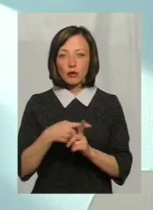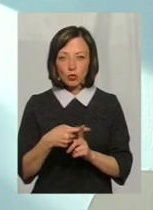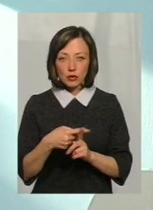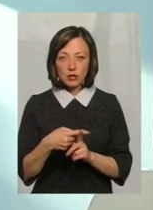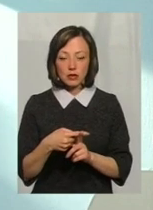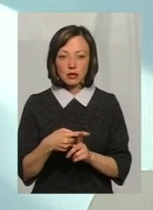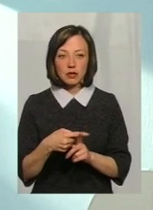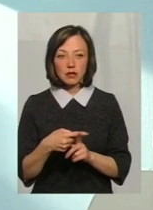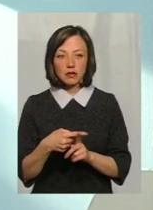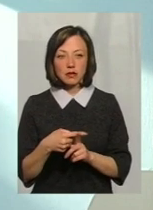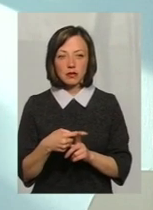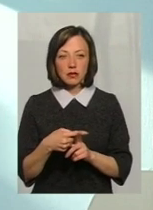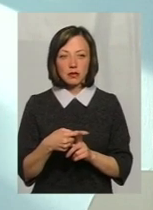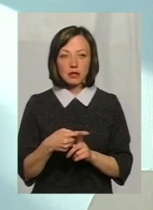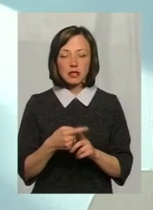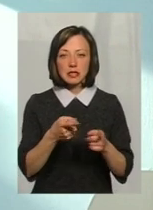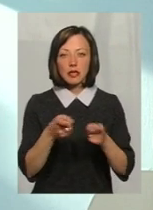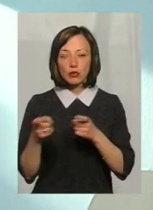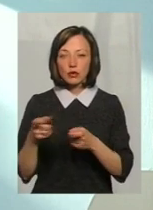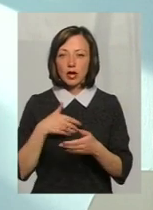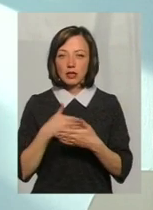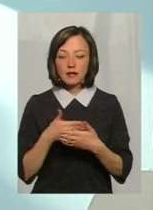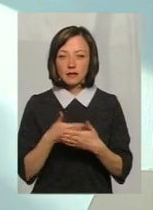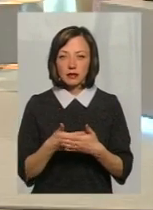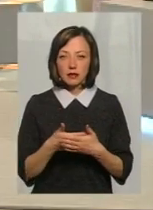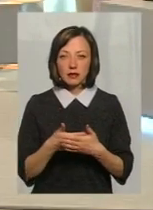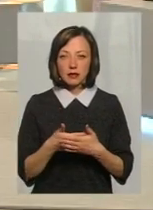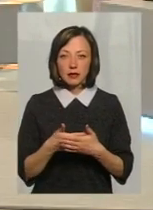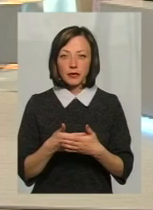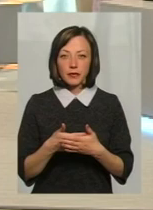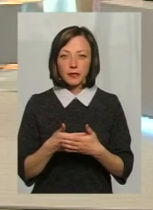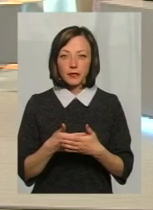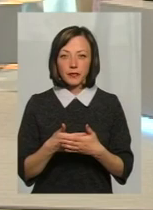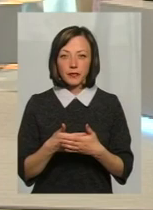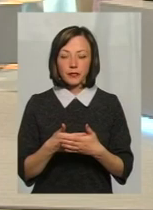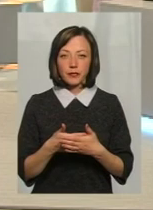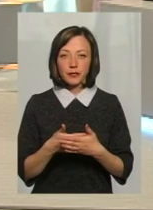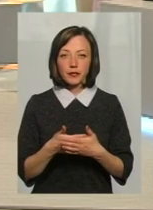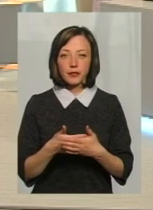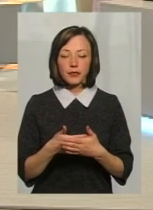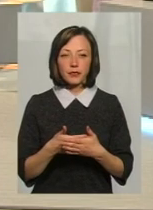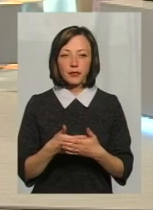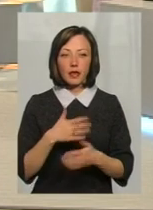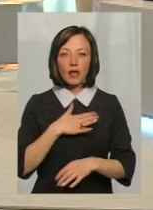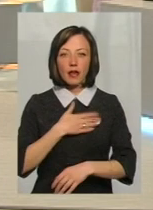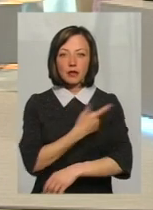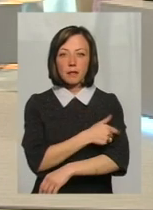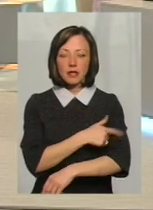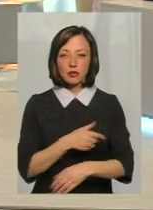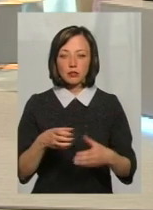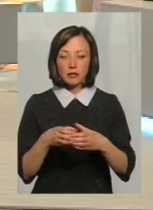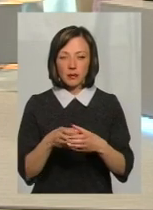до того залучення, активне залучення нашою медичною спільнотою,